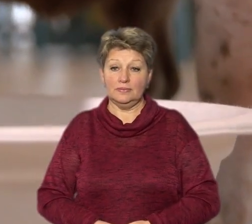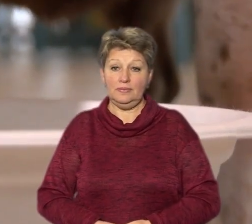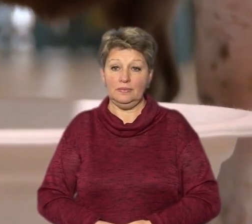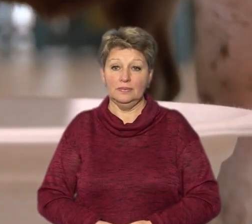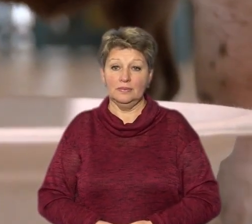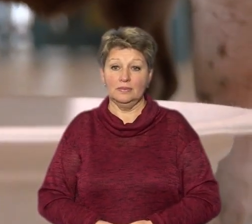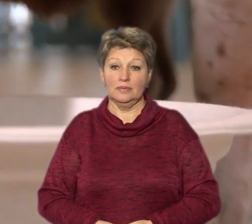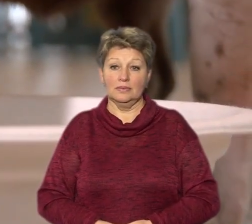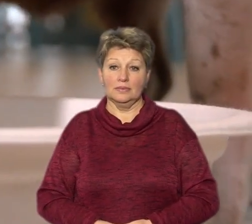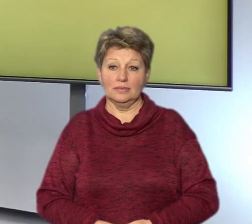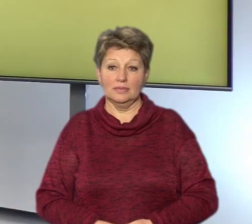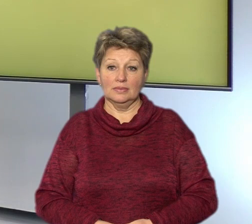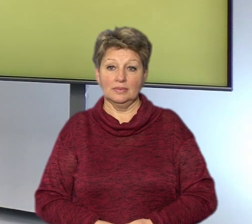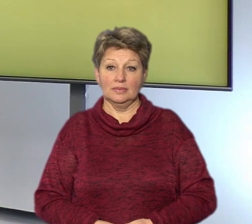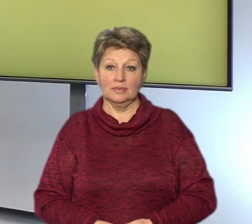Черкаси.